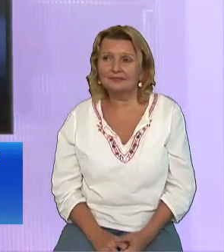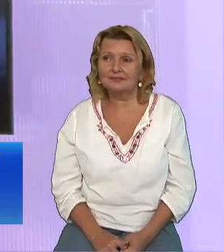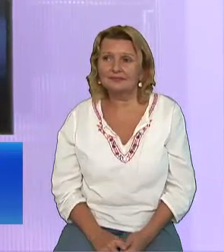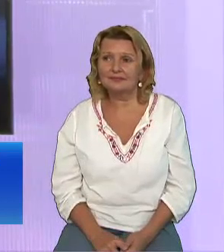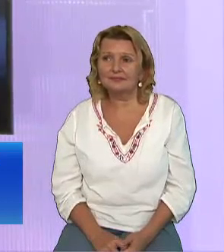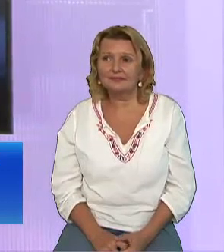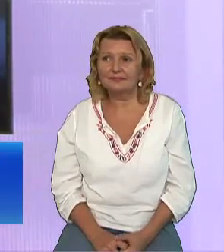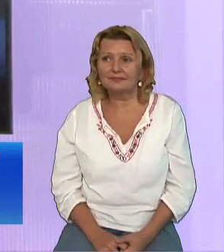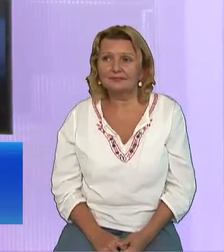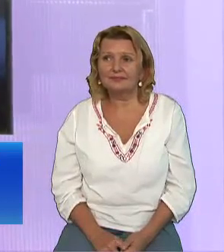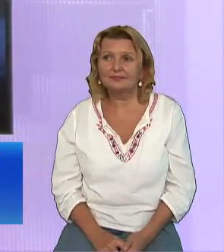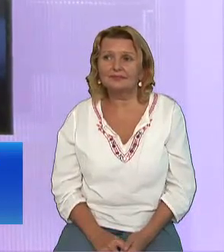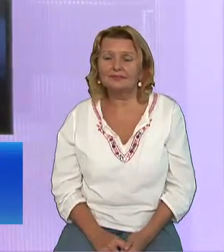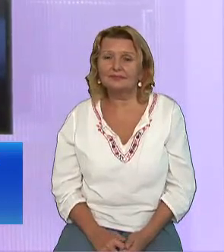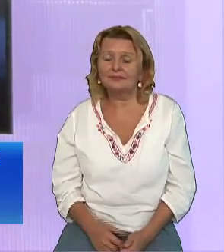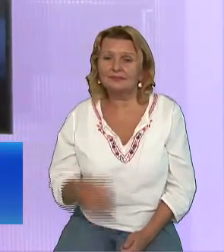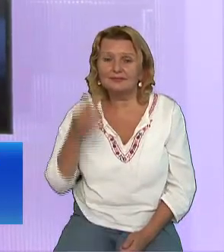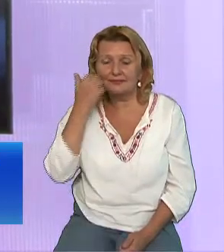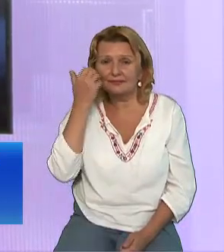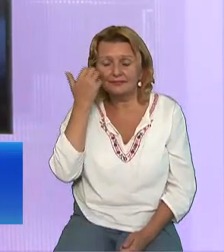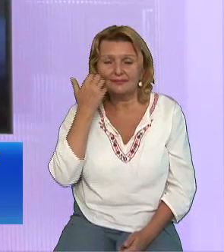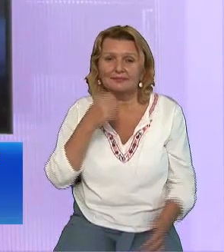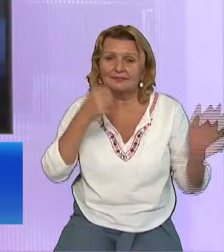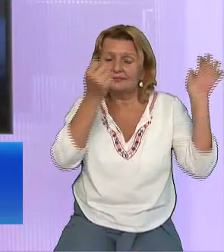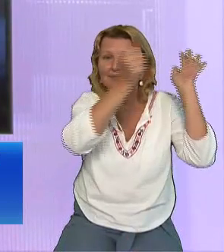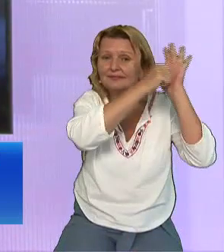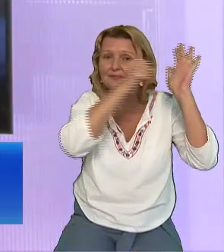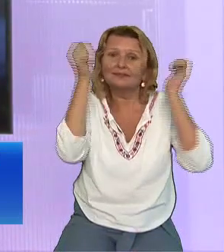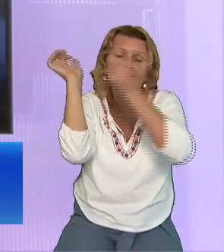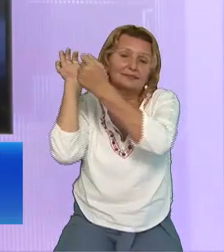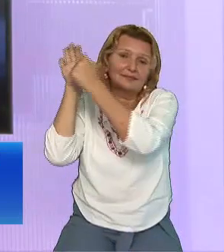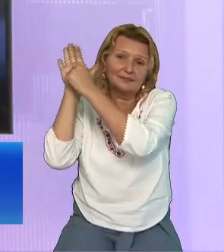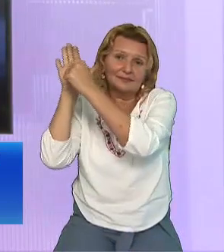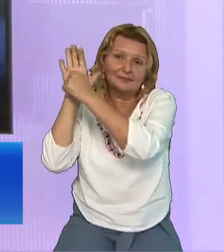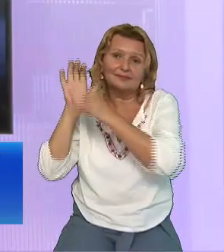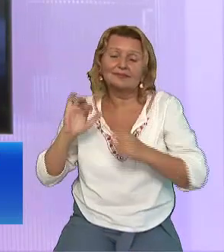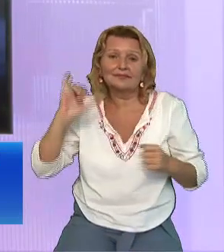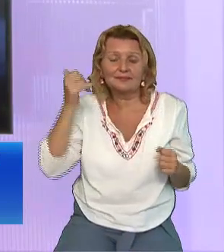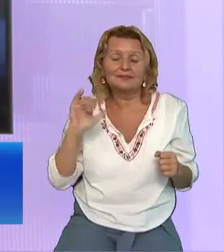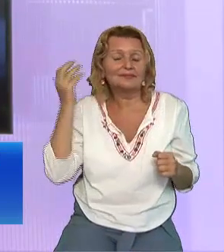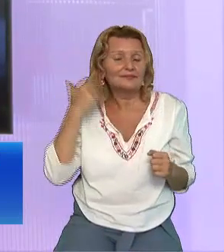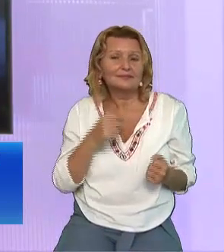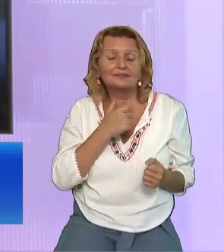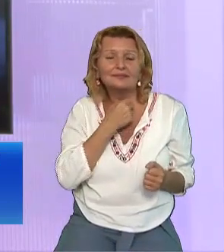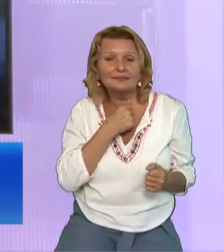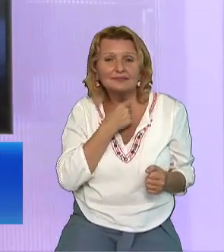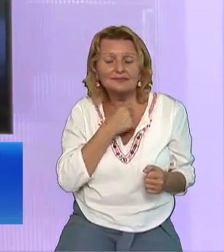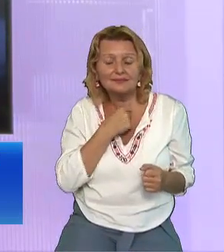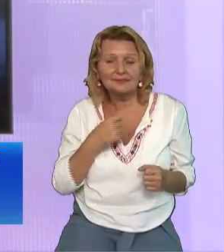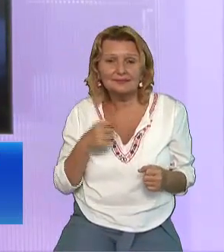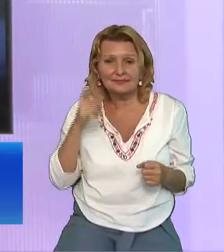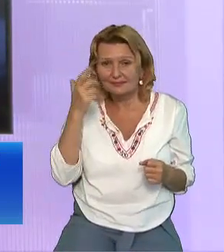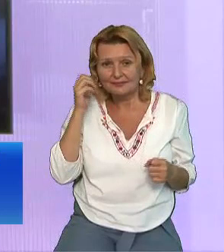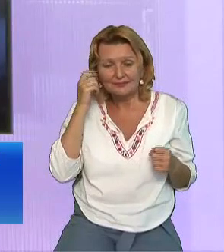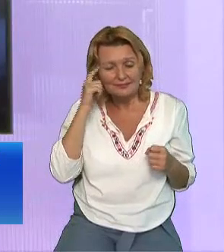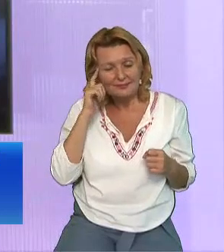Când l-au luat așa și I-au bătut cu ele în mâit Voi vă dați seama ce durere a suferit el Când i-a fost sete N-a fost niciunul dintre voi acolo Să-i dați măcar un strop de apă